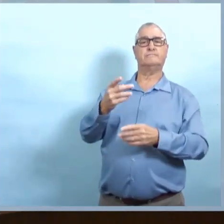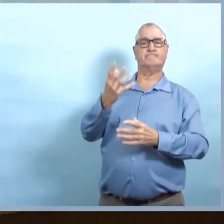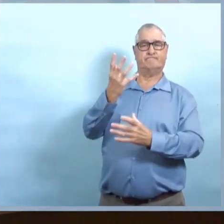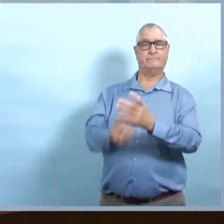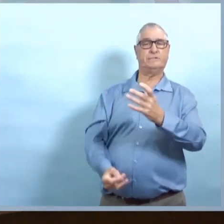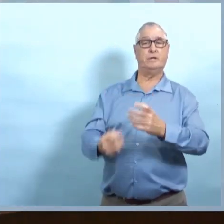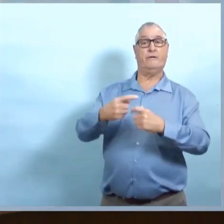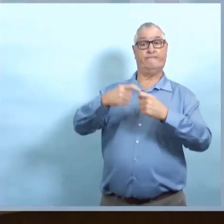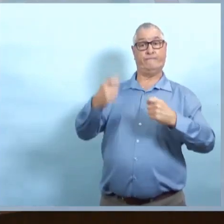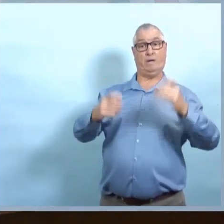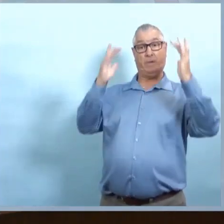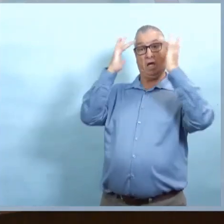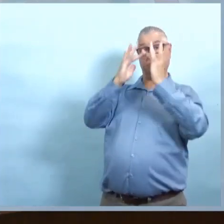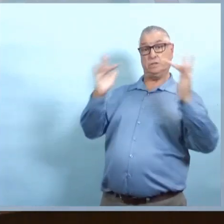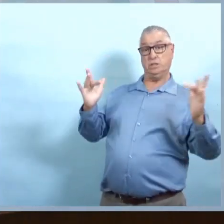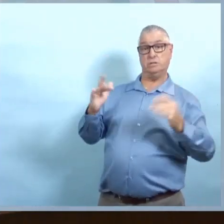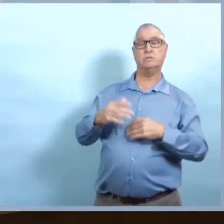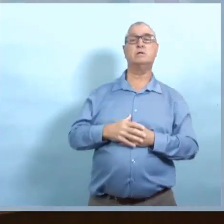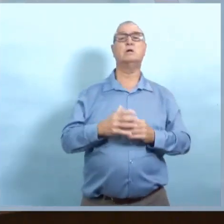prolongés récemment.